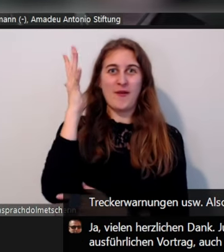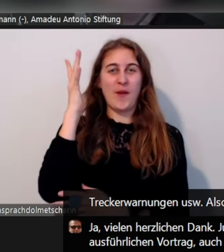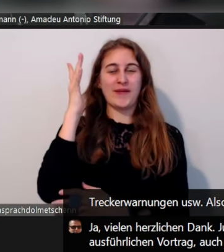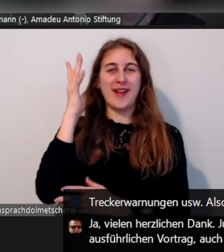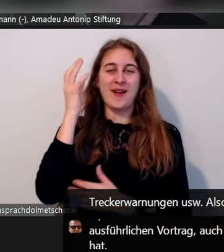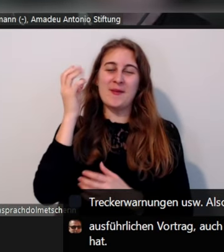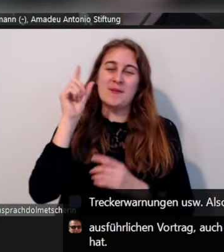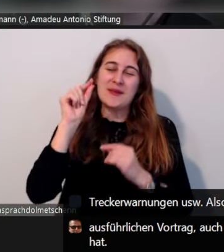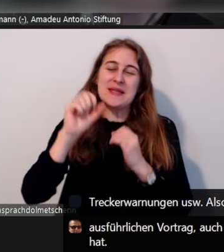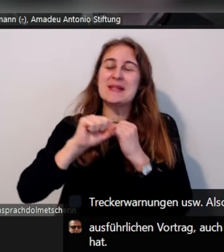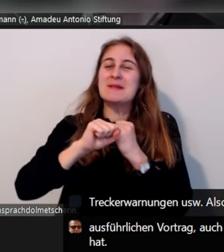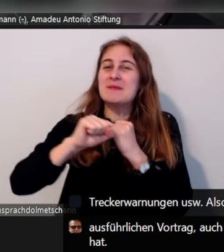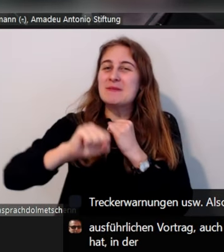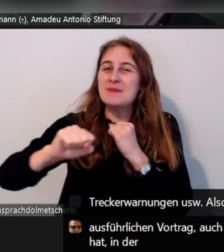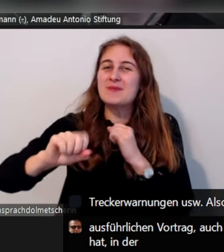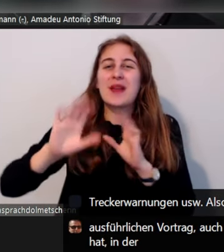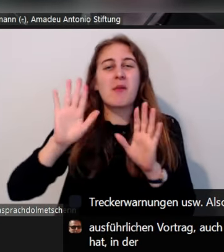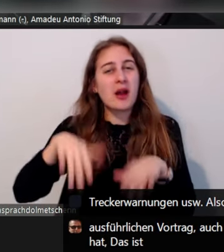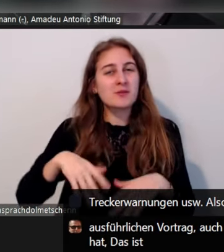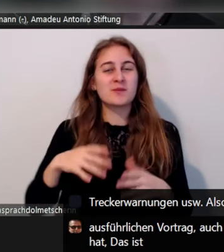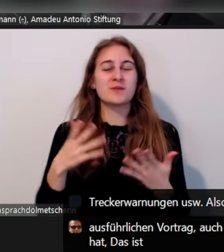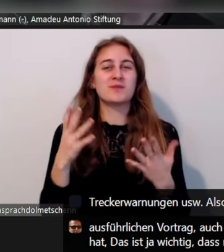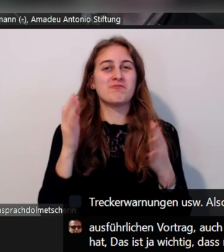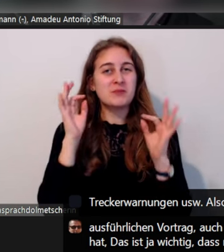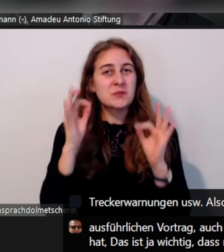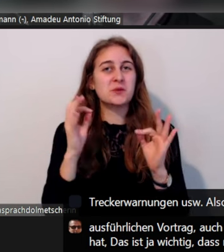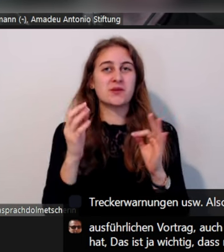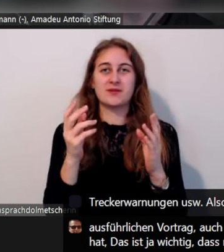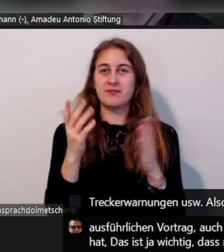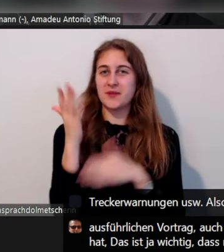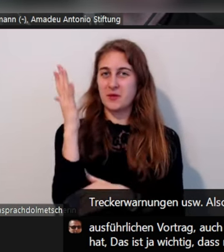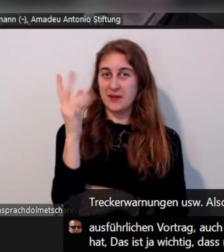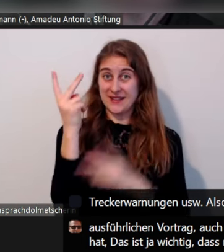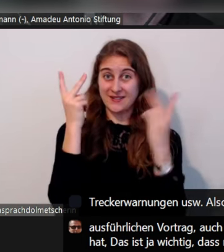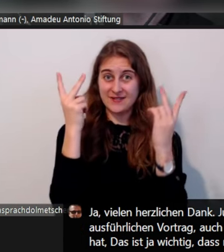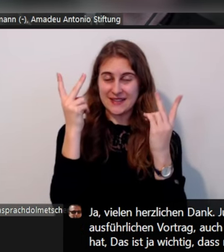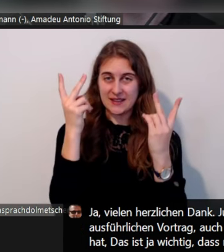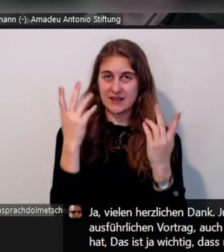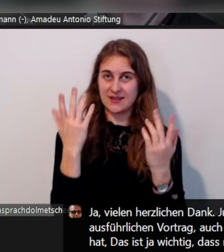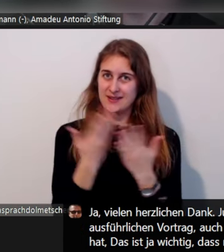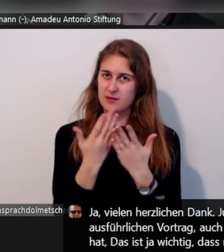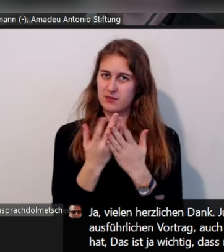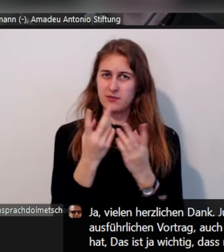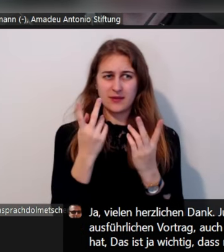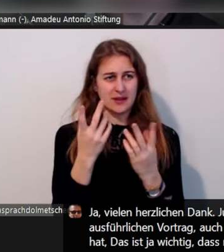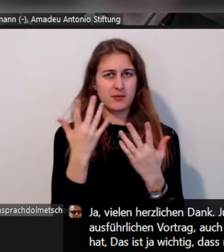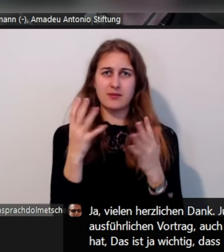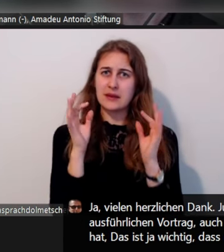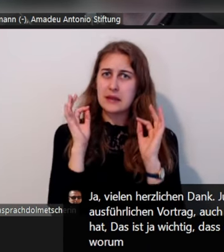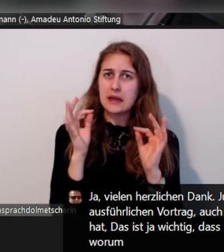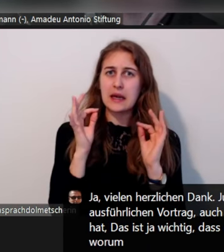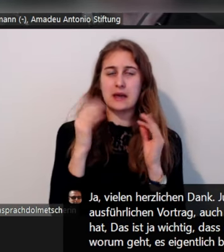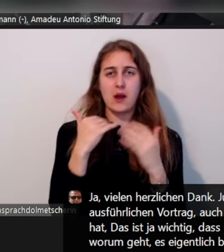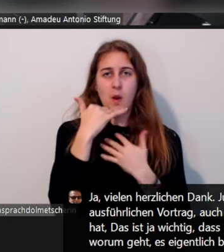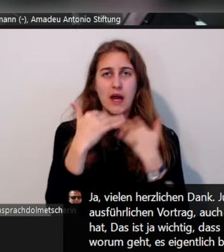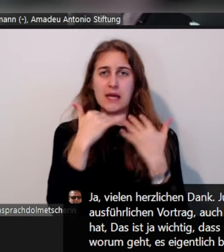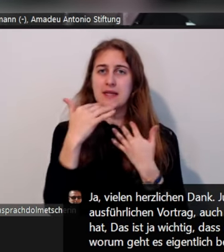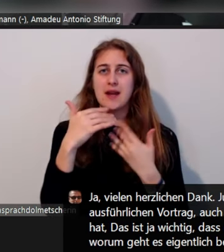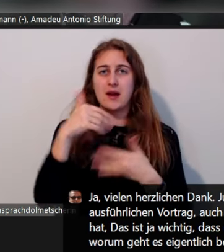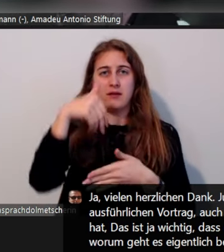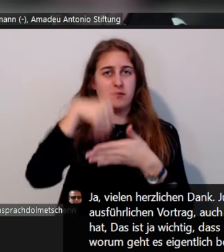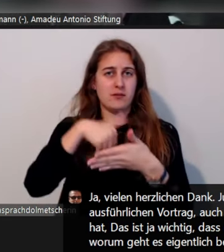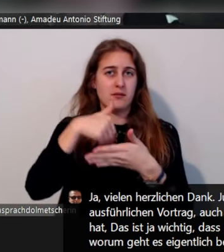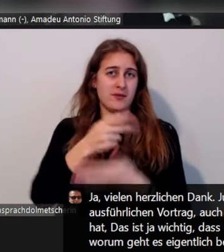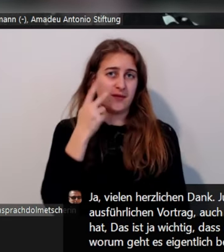gedauert hat. Das ist ja wichtig, das nochmal wirklich dezidiert klarzumachen, worum geht es eigentlich bei dieser ganzen Geschichte.